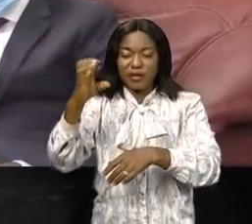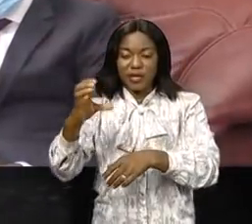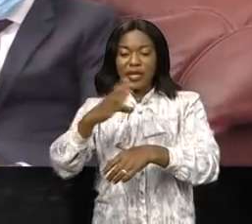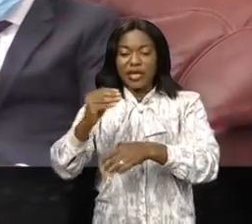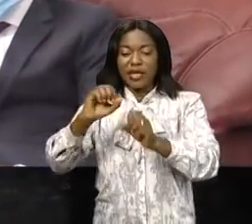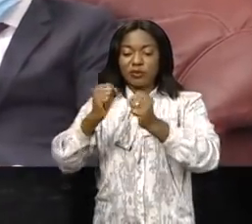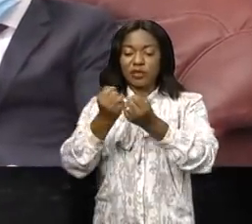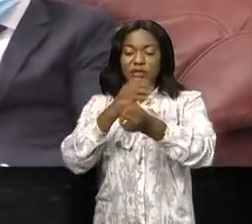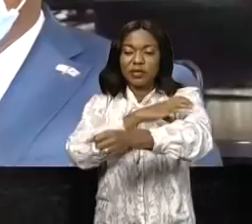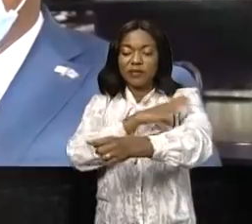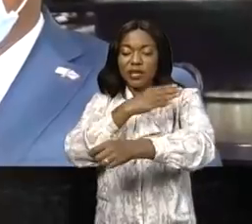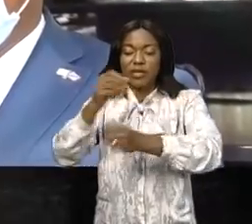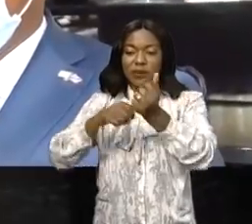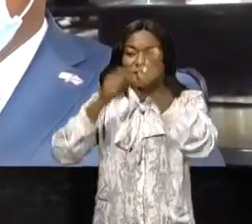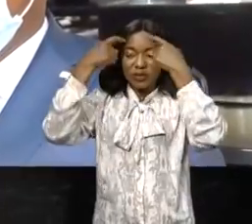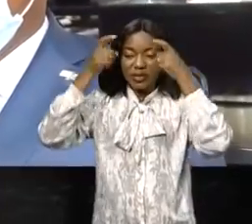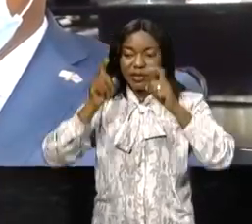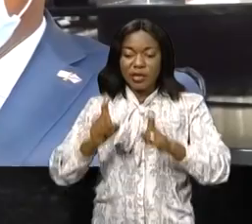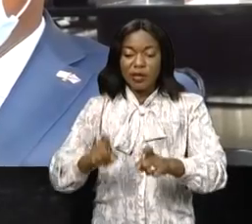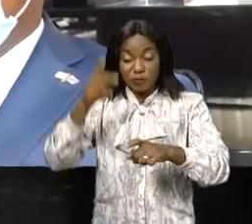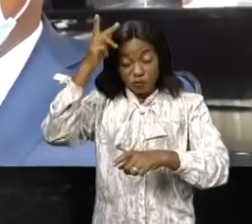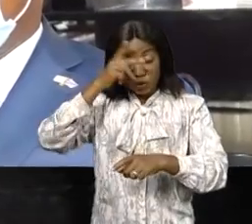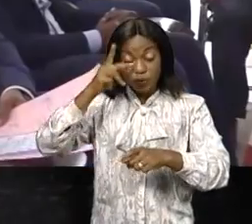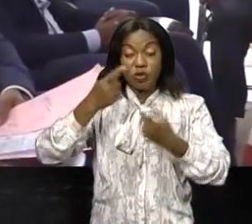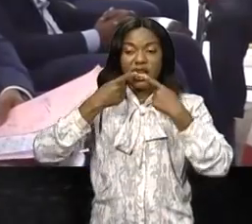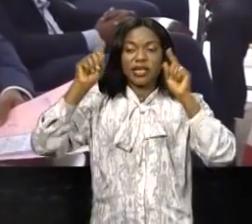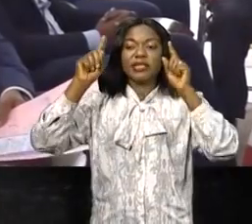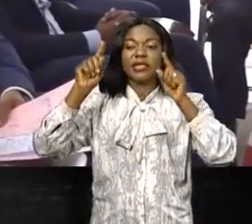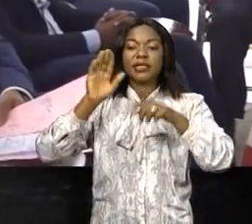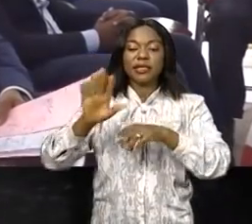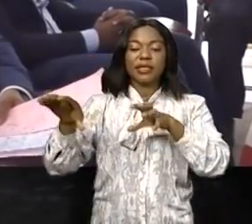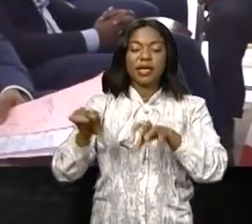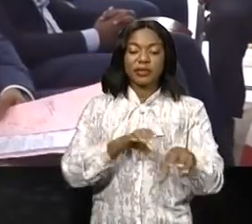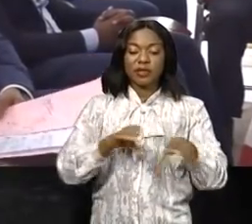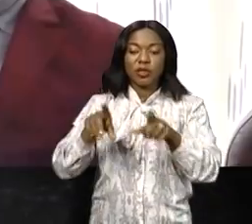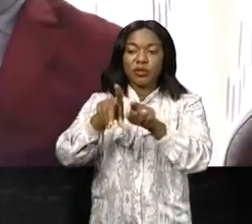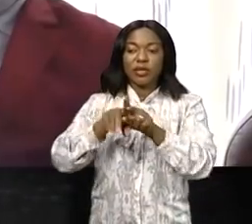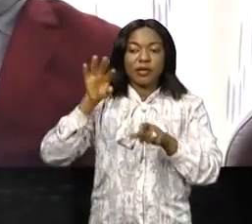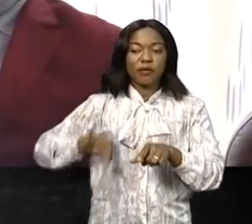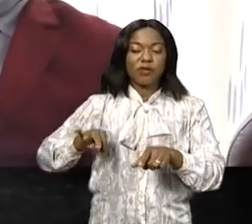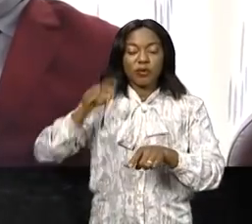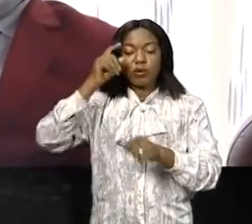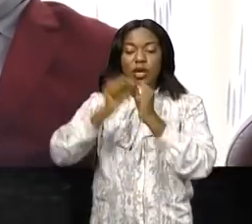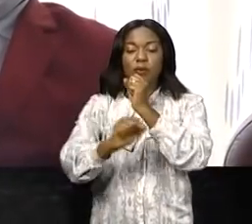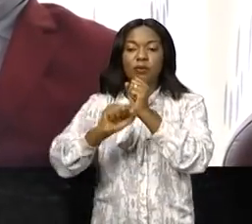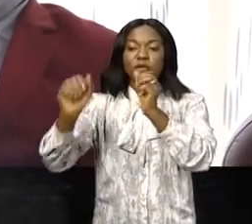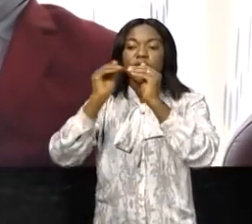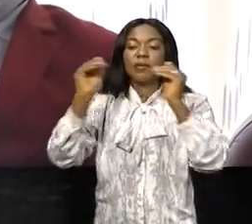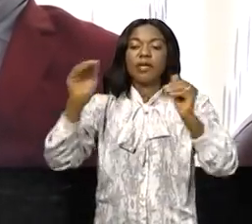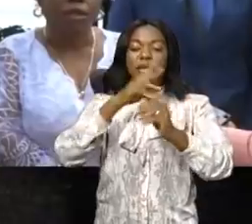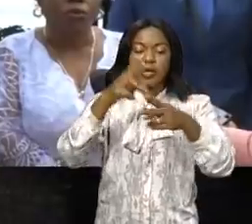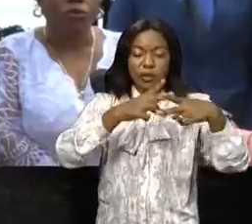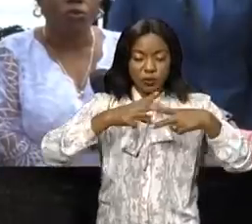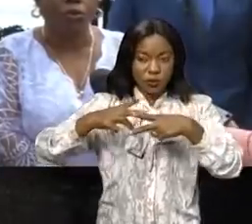décideurs politiques pour la réussite de cette activité qui sera également une opportunité de faire la promotion de la paix et du